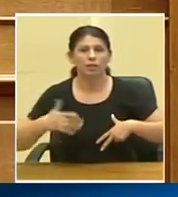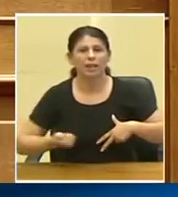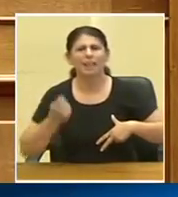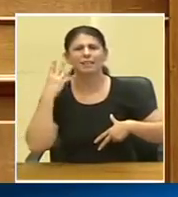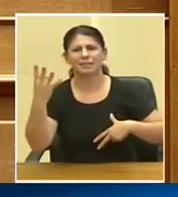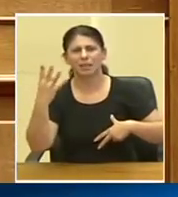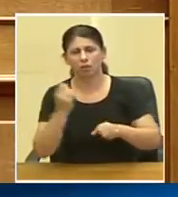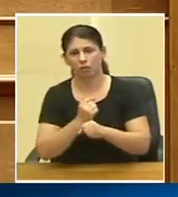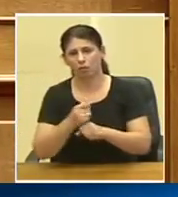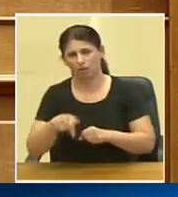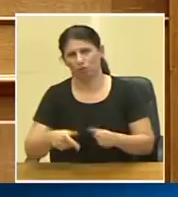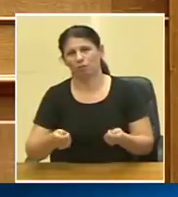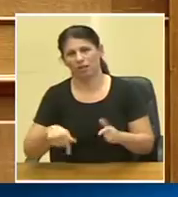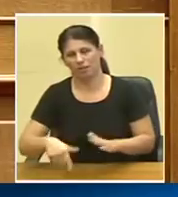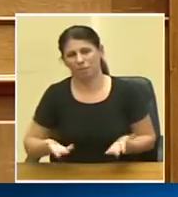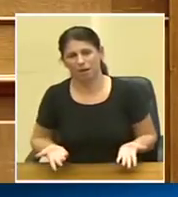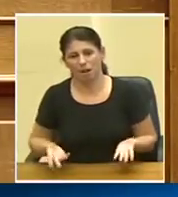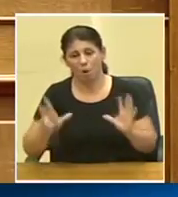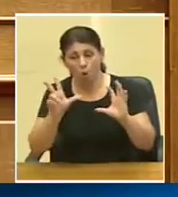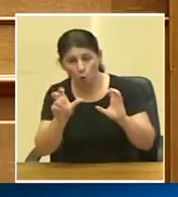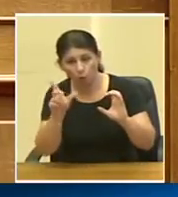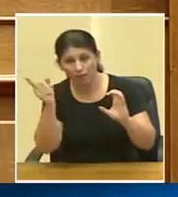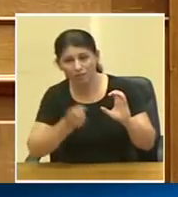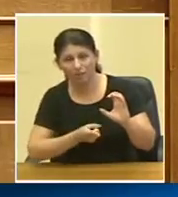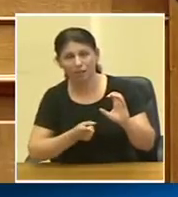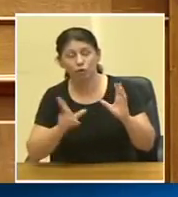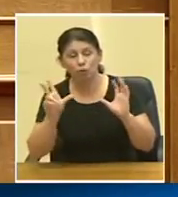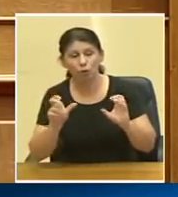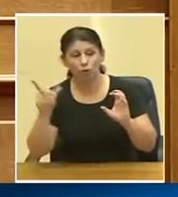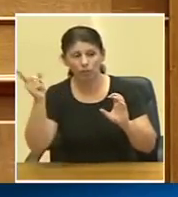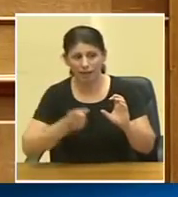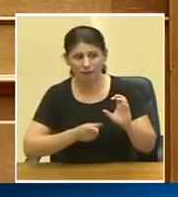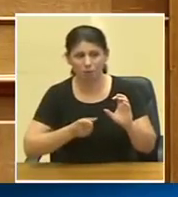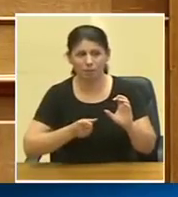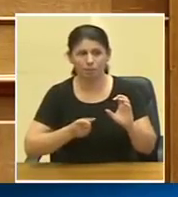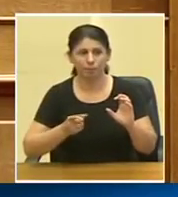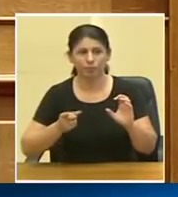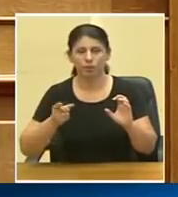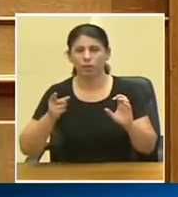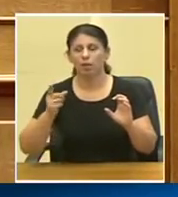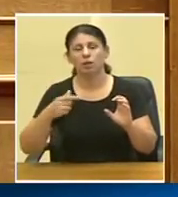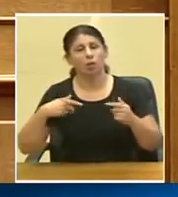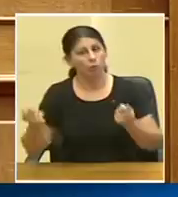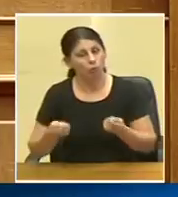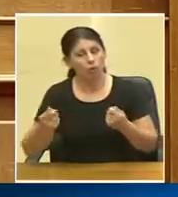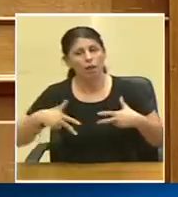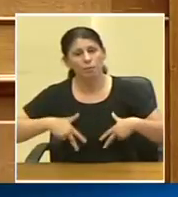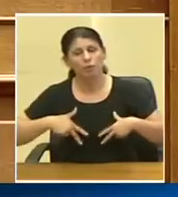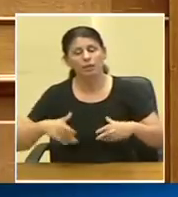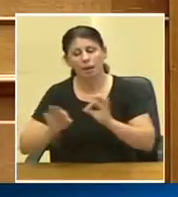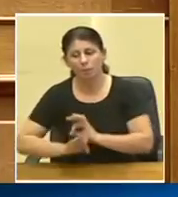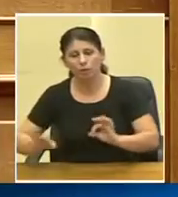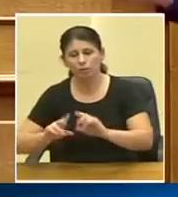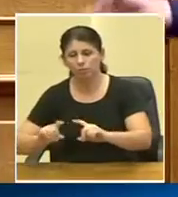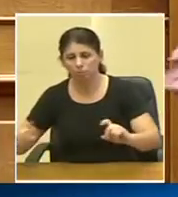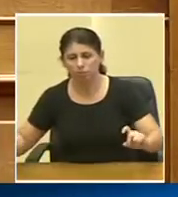δουλειές όχι αυτό που κάνεις σήμερα το 80% το 80% της δουλειάς των Υπουργείων είναι να ετοιμάζουν